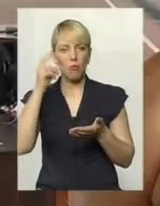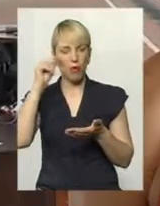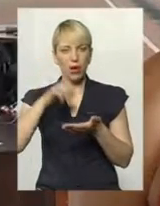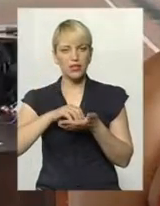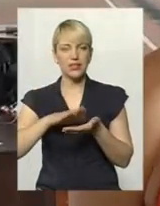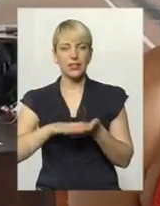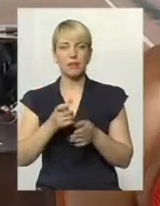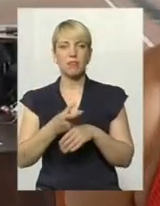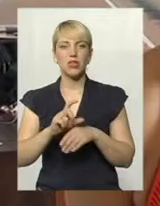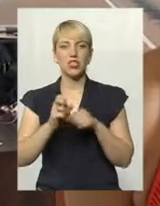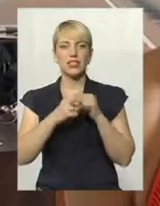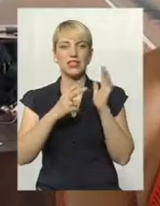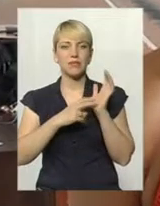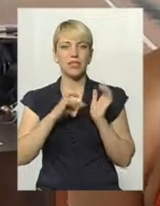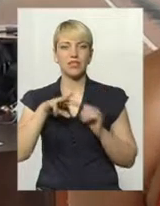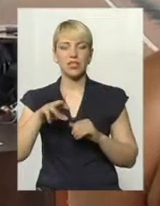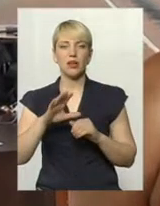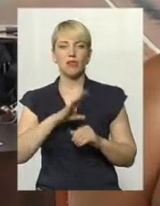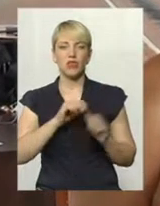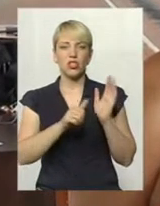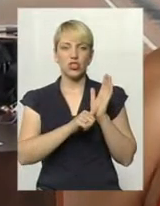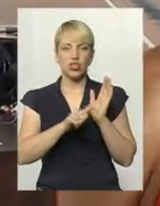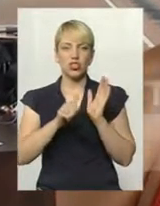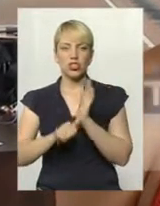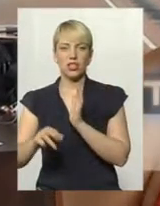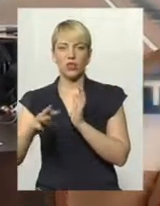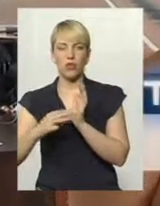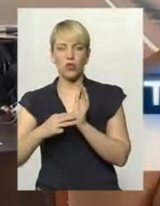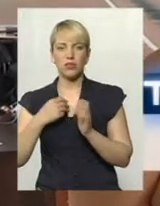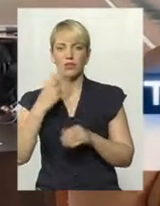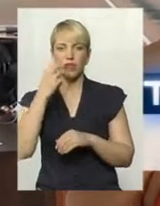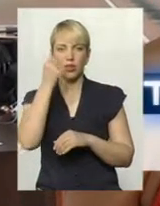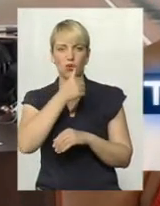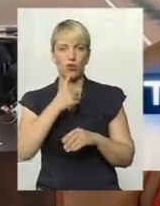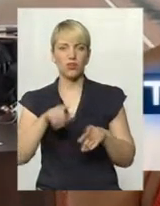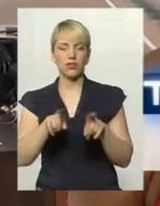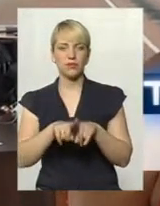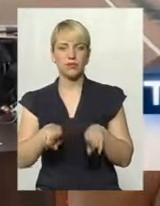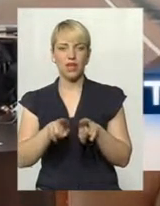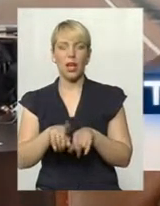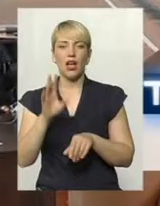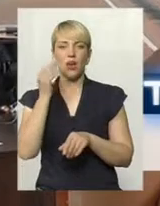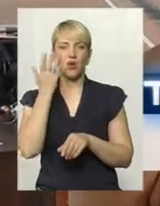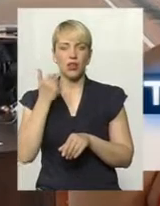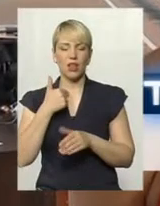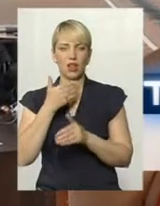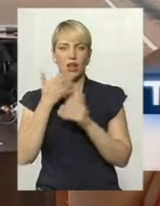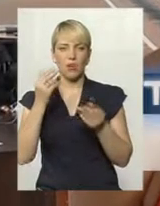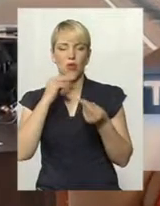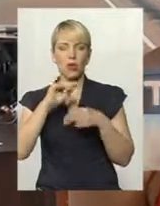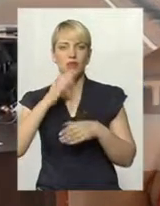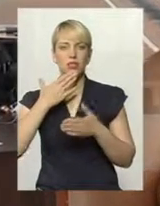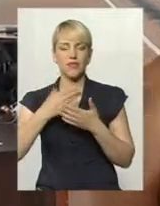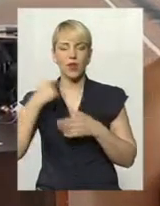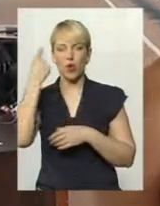У мене до цього був 6,78, я його не покращувала майже три роки, тому коли я нарешті змогла покращити свій